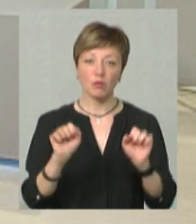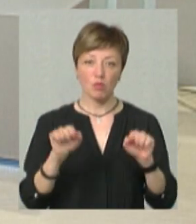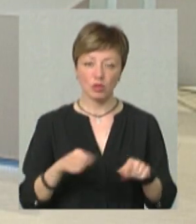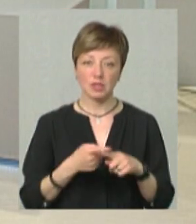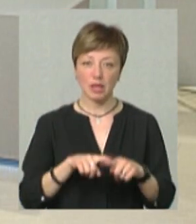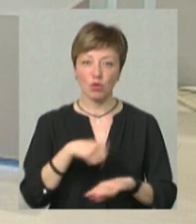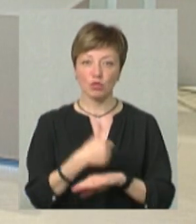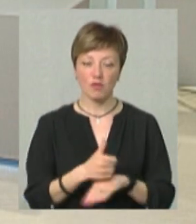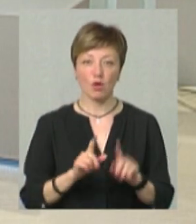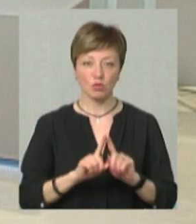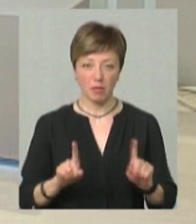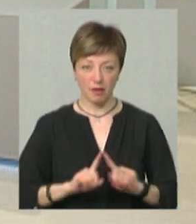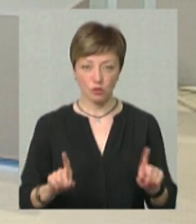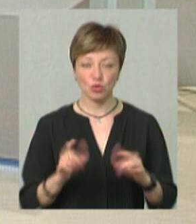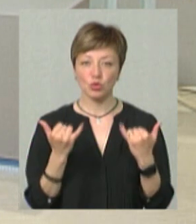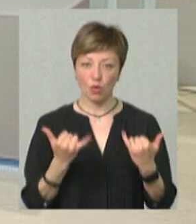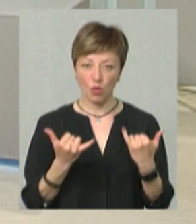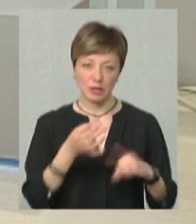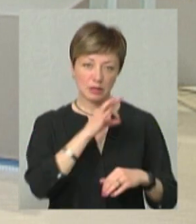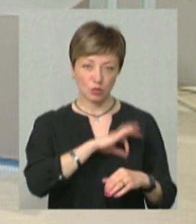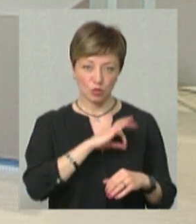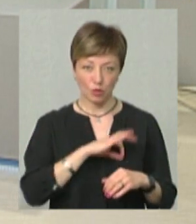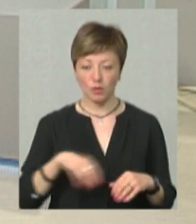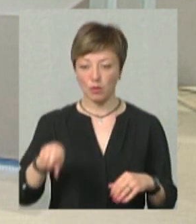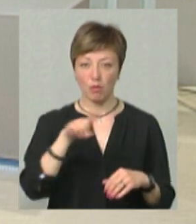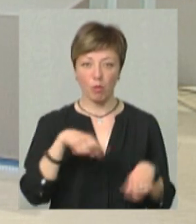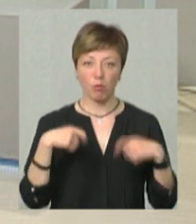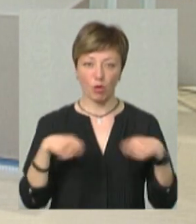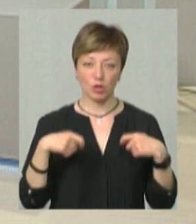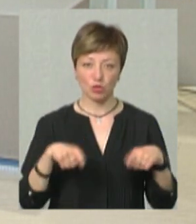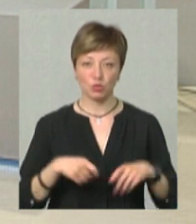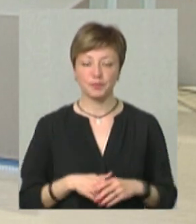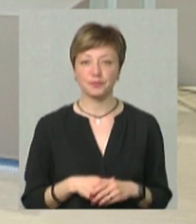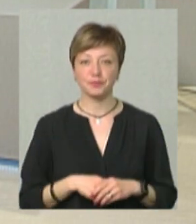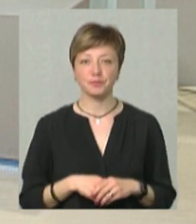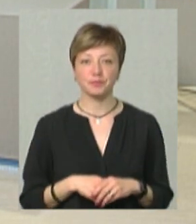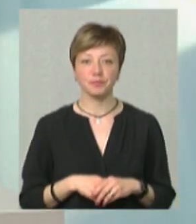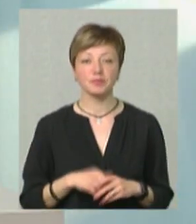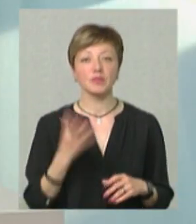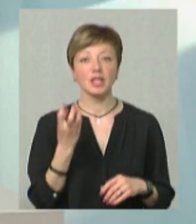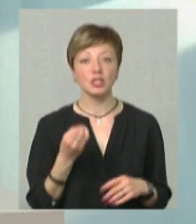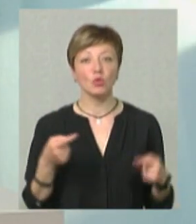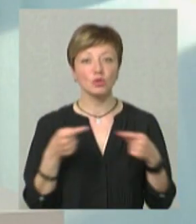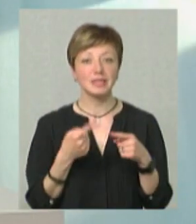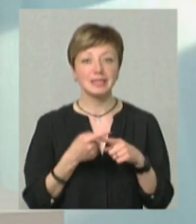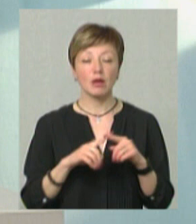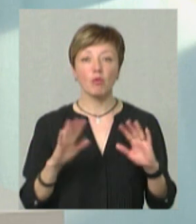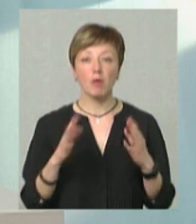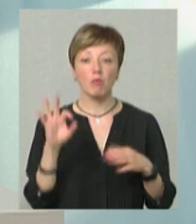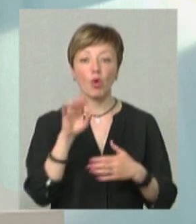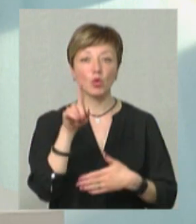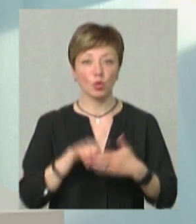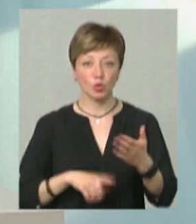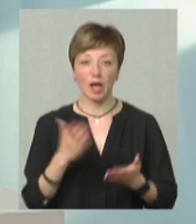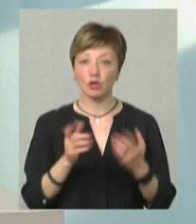Це в основній особливості, що сьогодні по продажу нерухомості. Ще уточню цей момент щодо доручення.